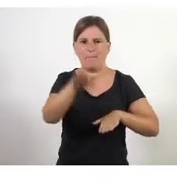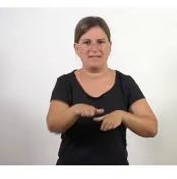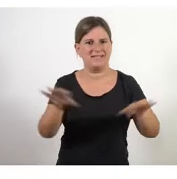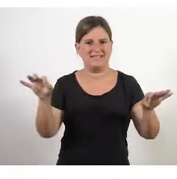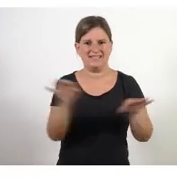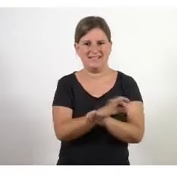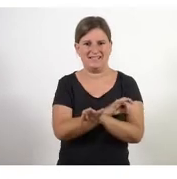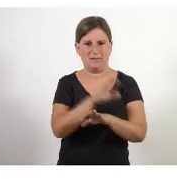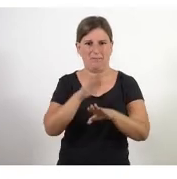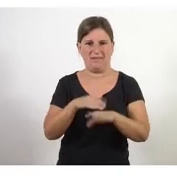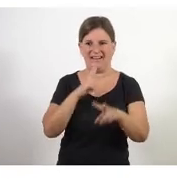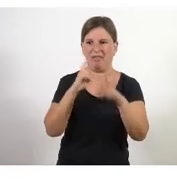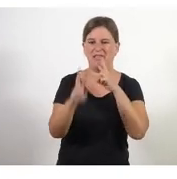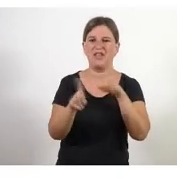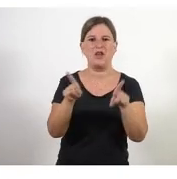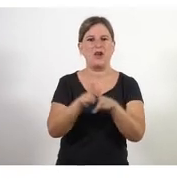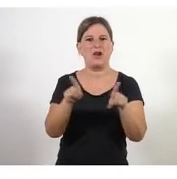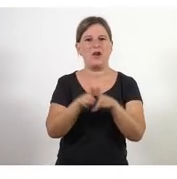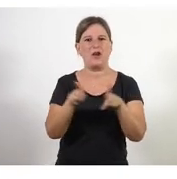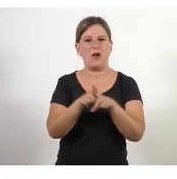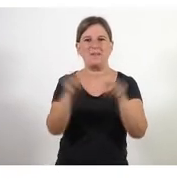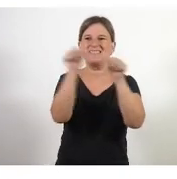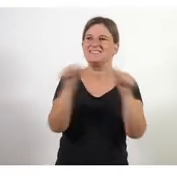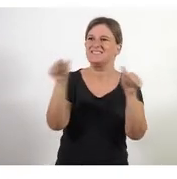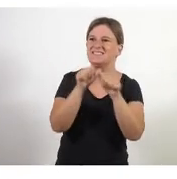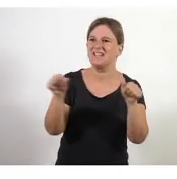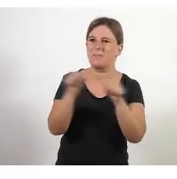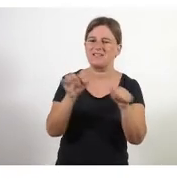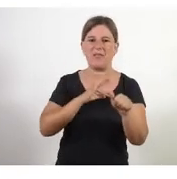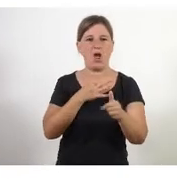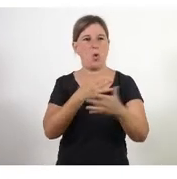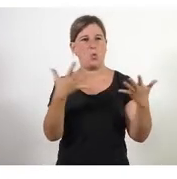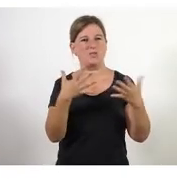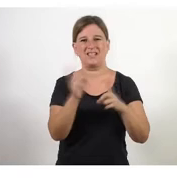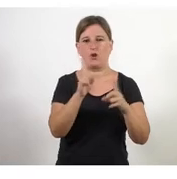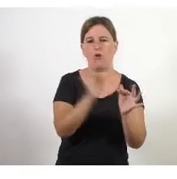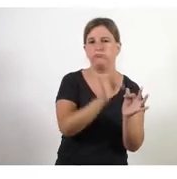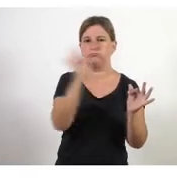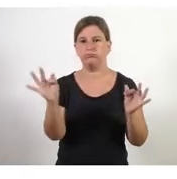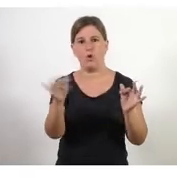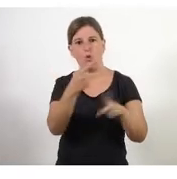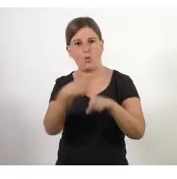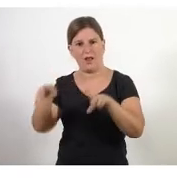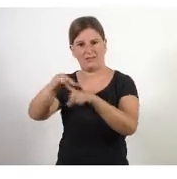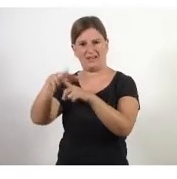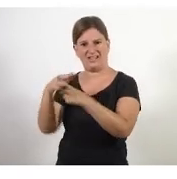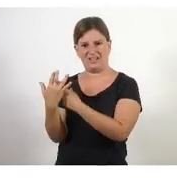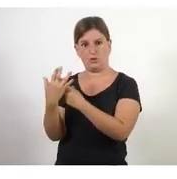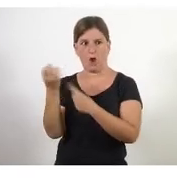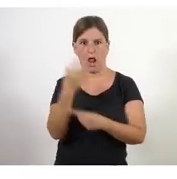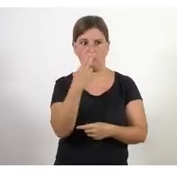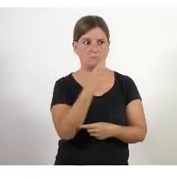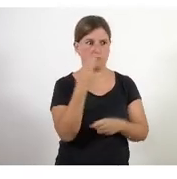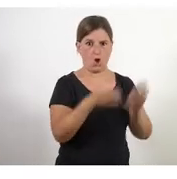dir que ja no estem en aquelles primeres setmanes de fase d'urgència, ara ja estem en una altra situació. Això ho